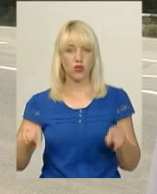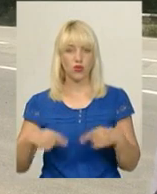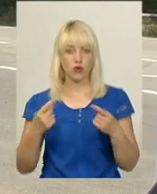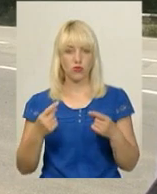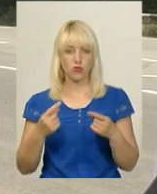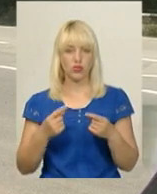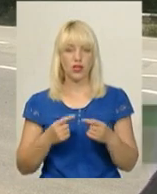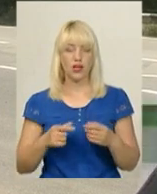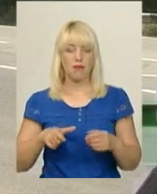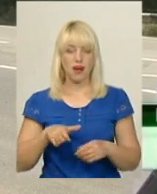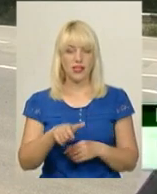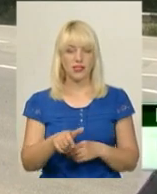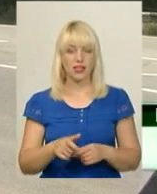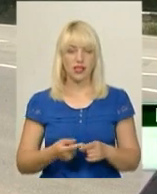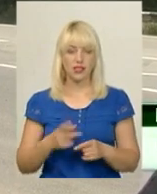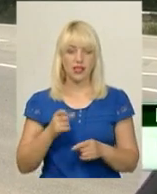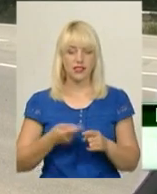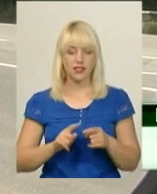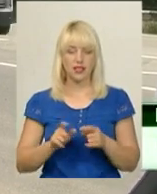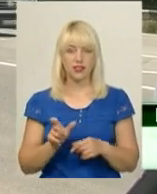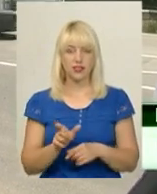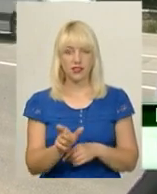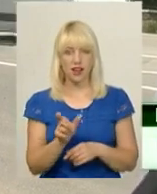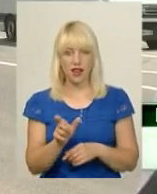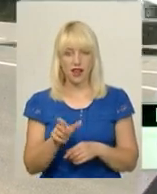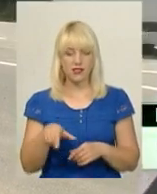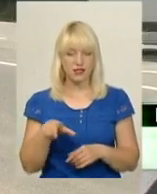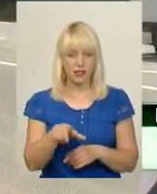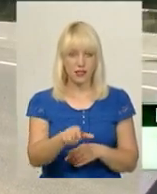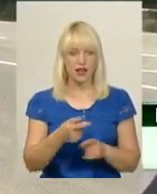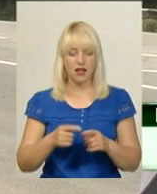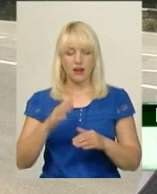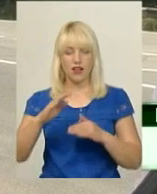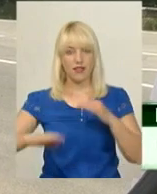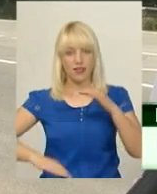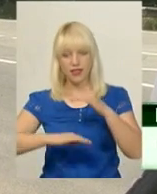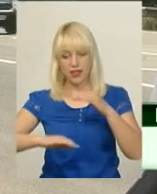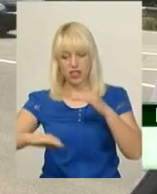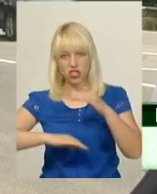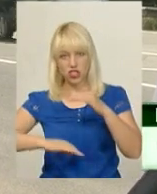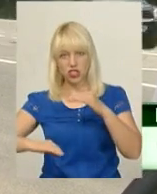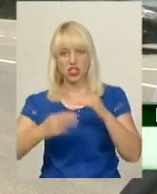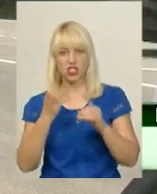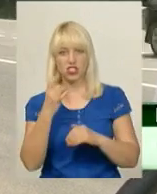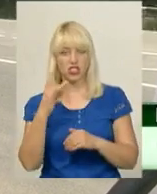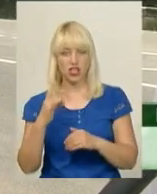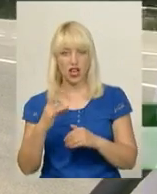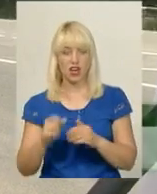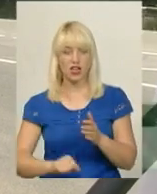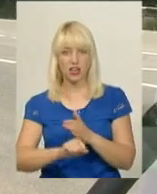242 кілометра тут проводиться влаштування нижнього шару покриття асфальтобетону.